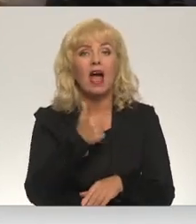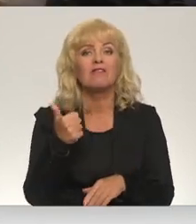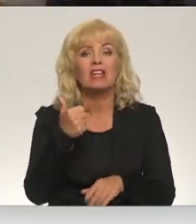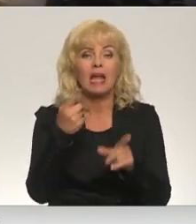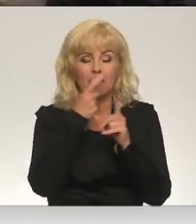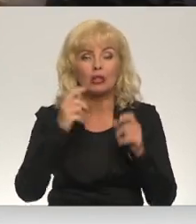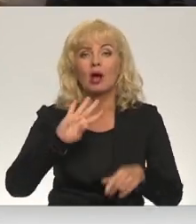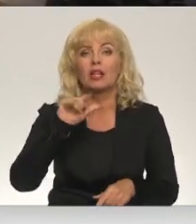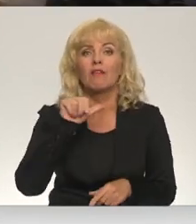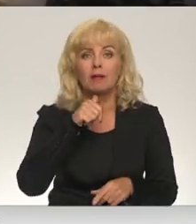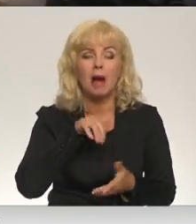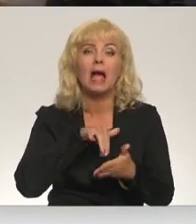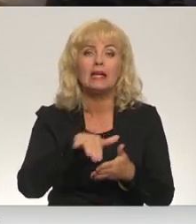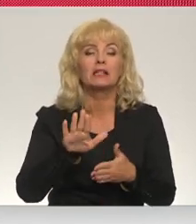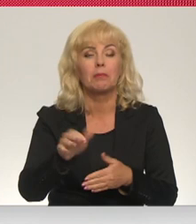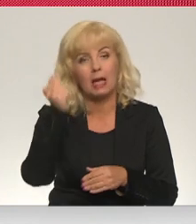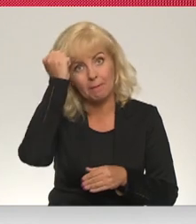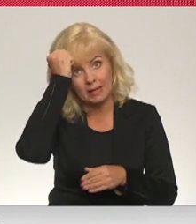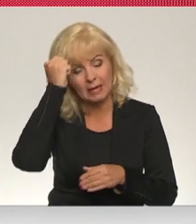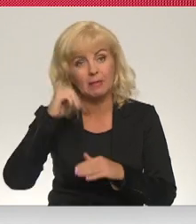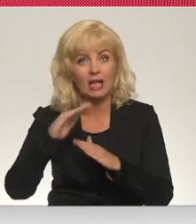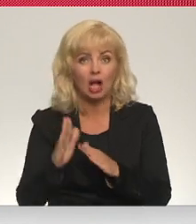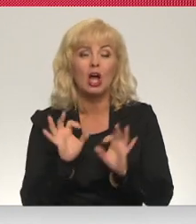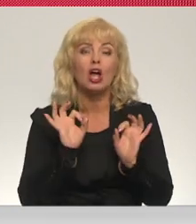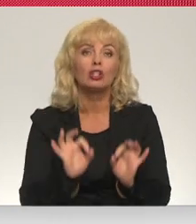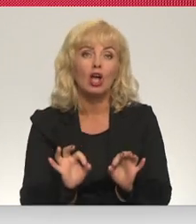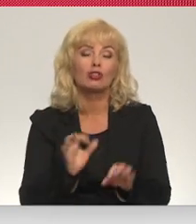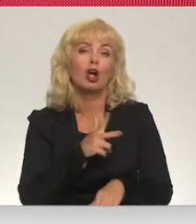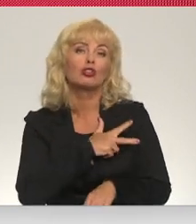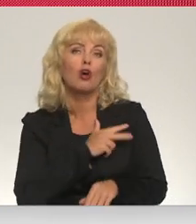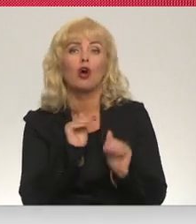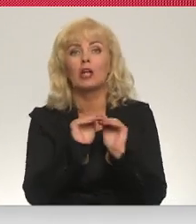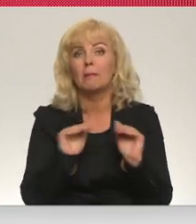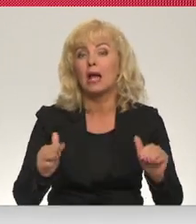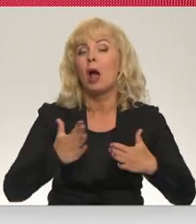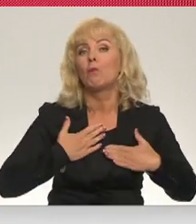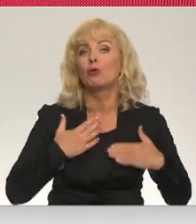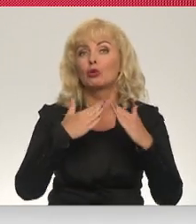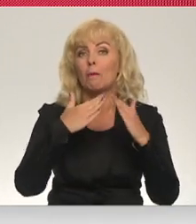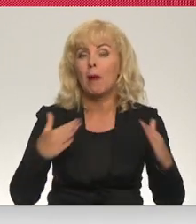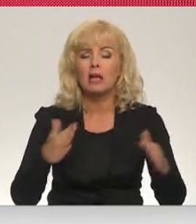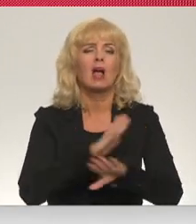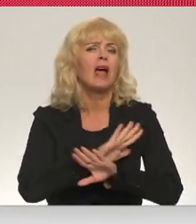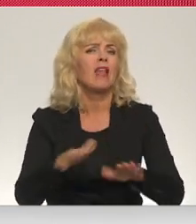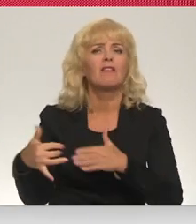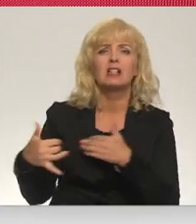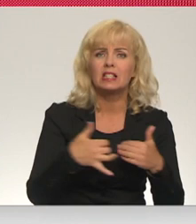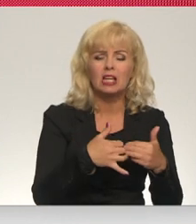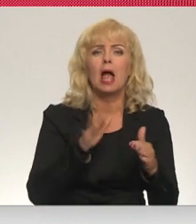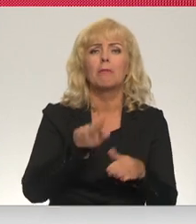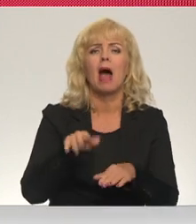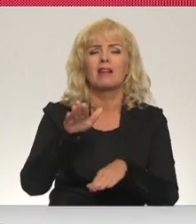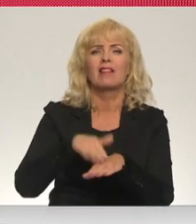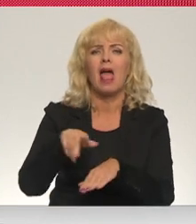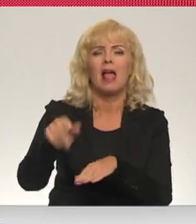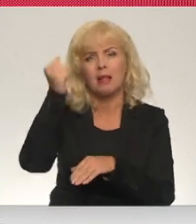devītajā mājā dosies pie pieminekļa. Tieši sociālais miers mūsu mājās nevis cīņa ar pieminekļiem